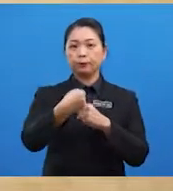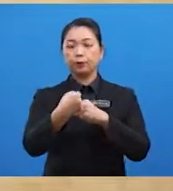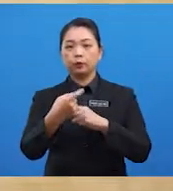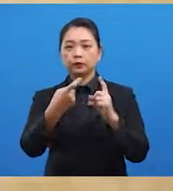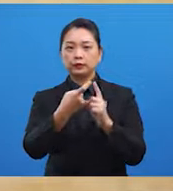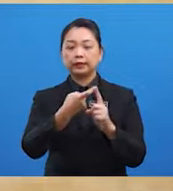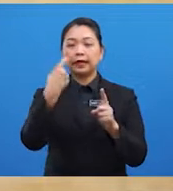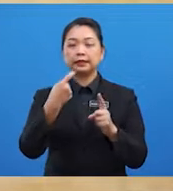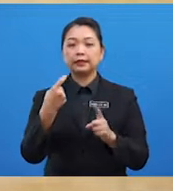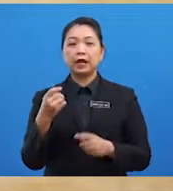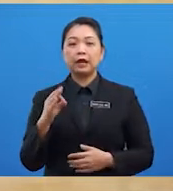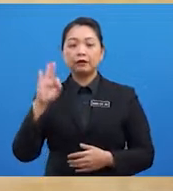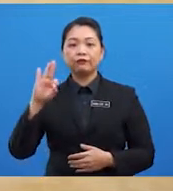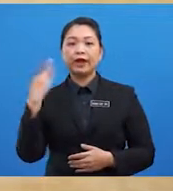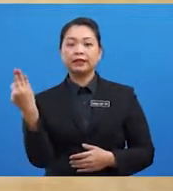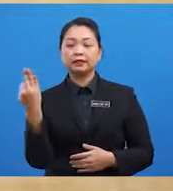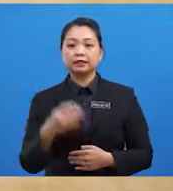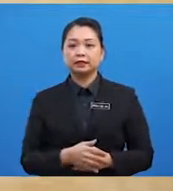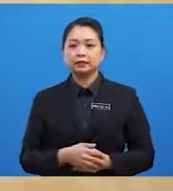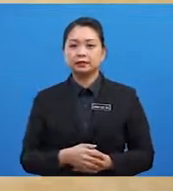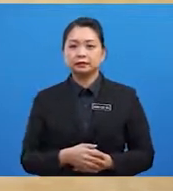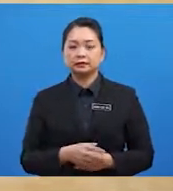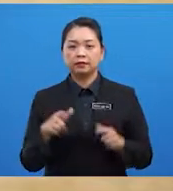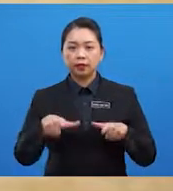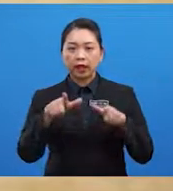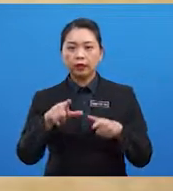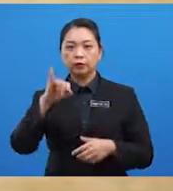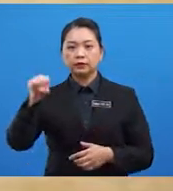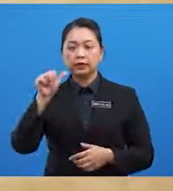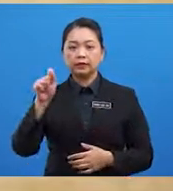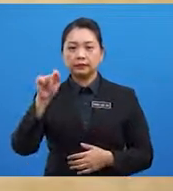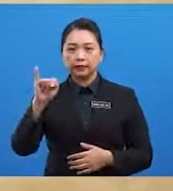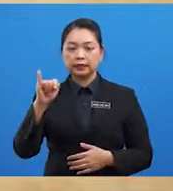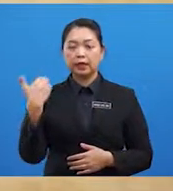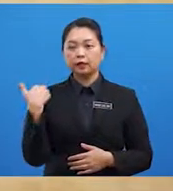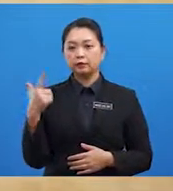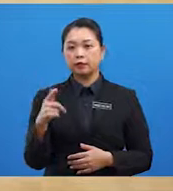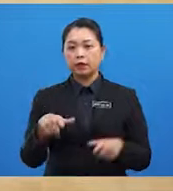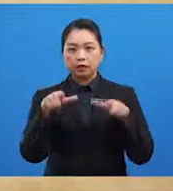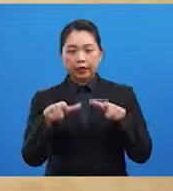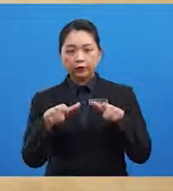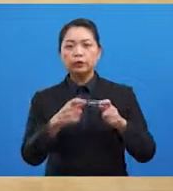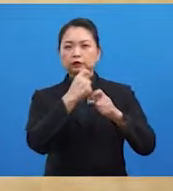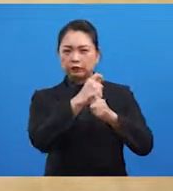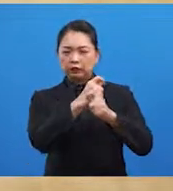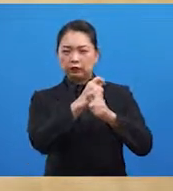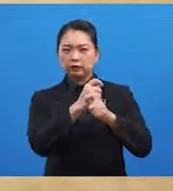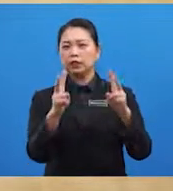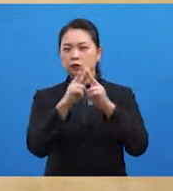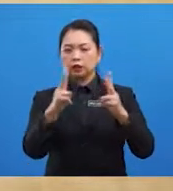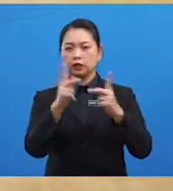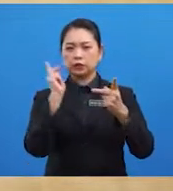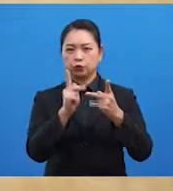Perancis Selain itu, kayu jati adalah kayu yang tahan lasak dan sangat